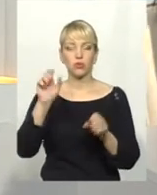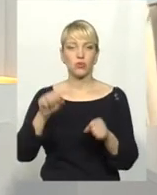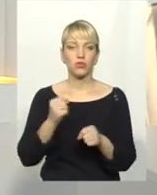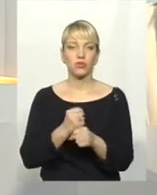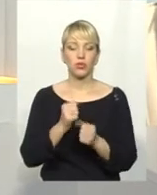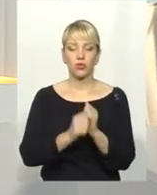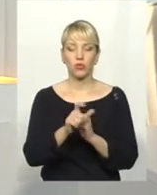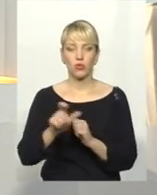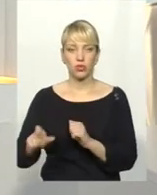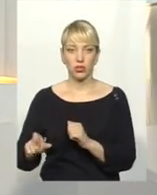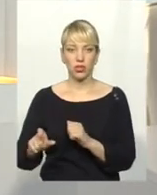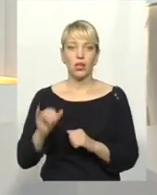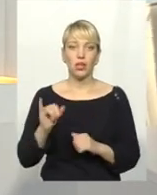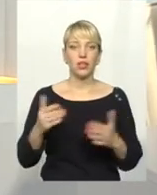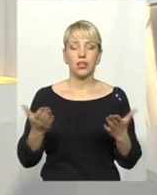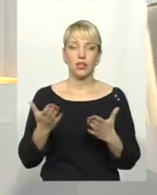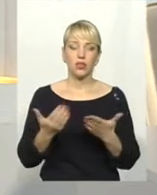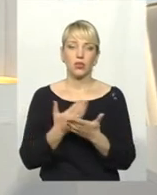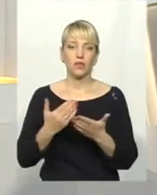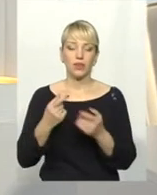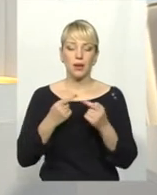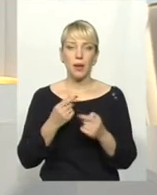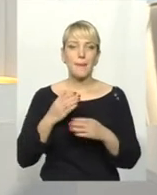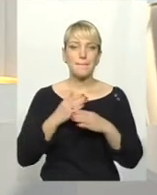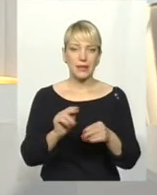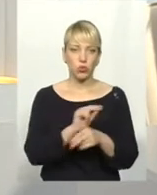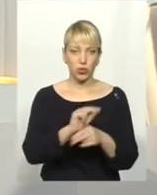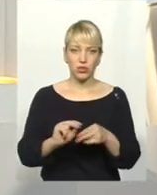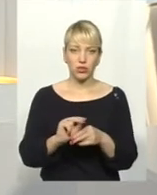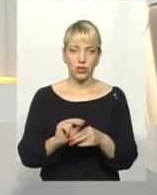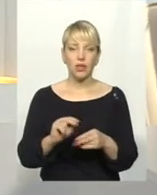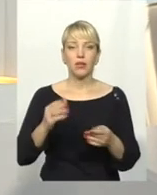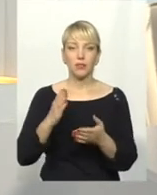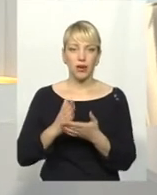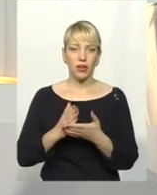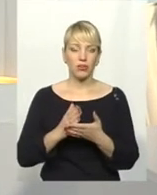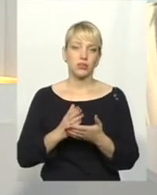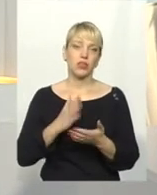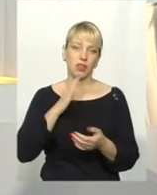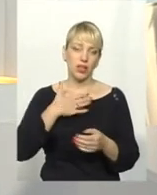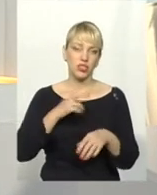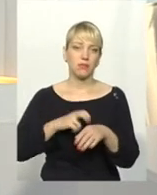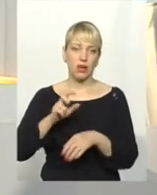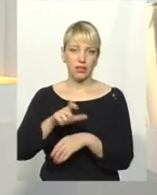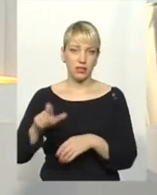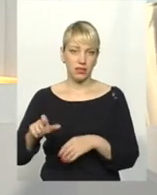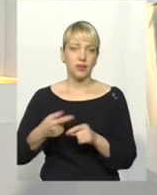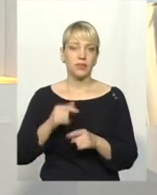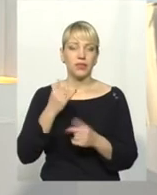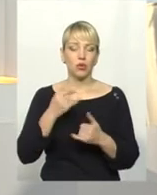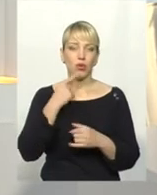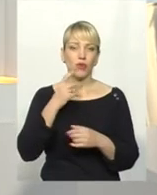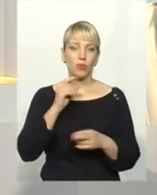кожен? І які нові методики лікування мають наші медики? Власне, говоримо про